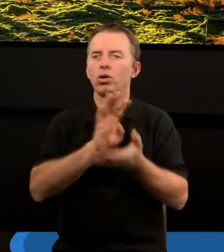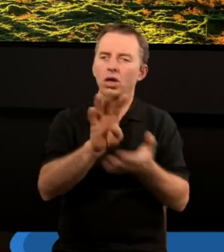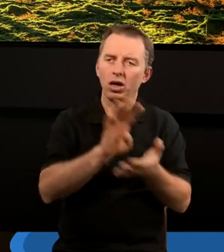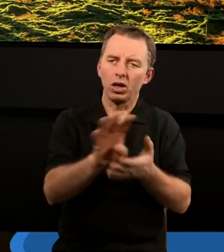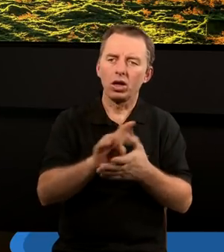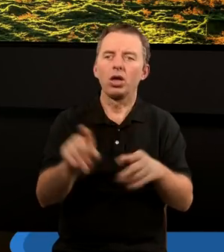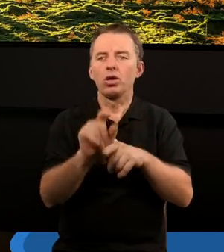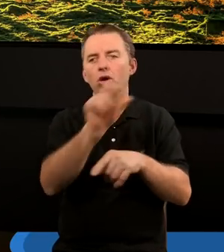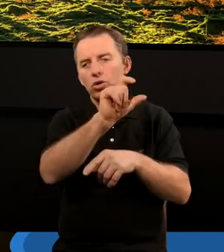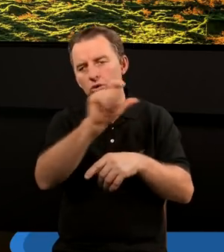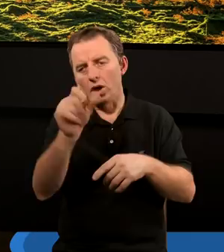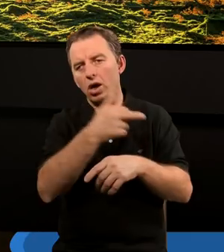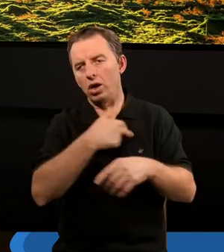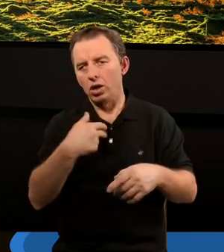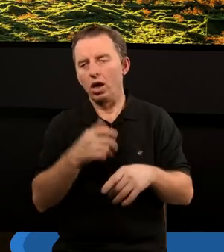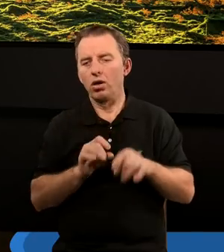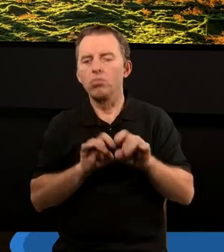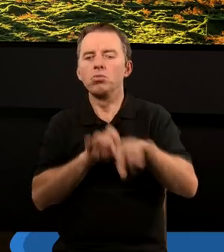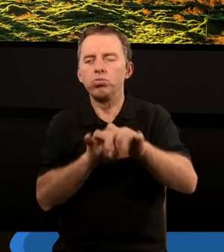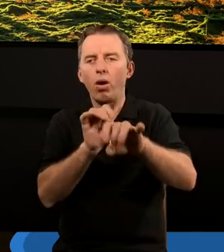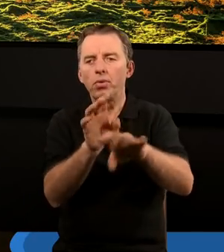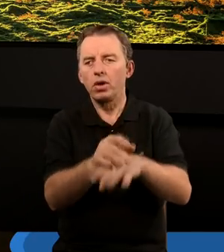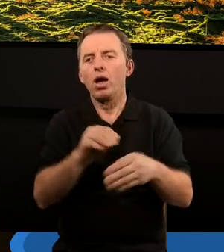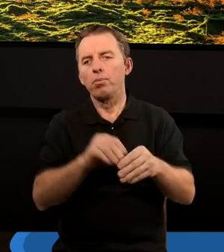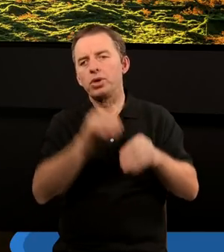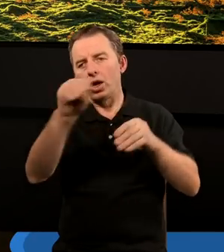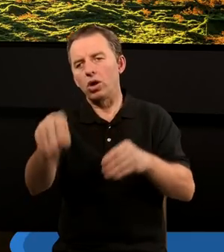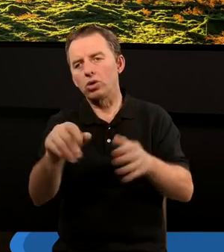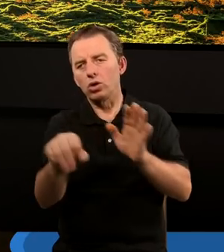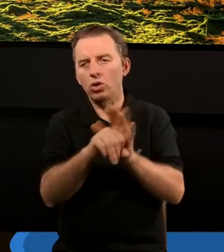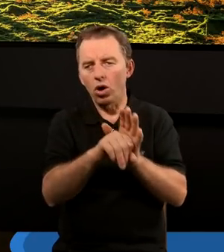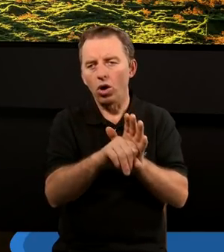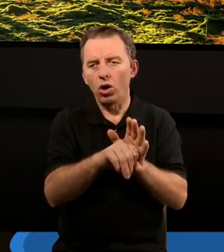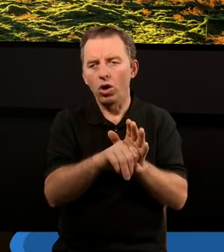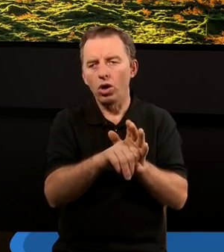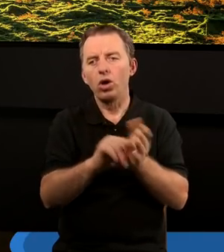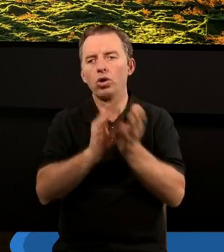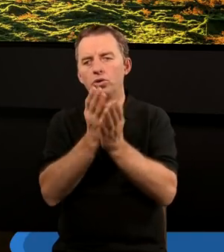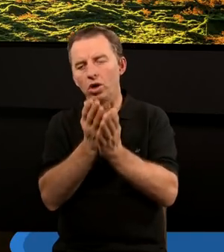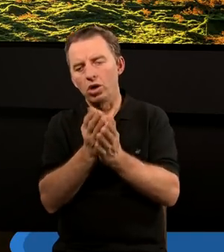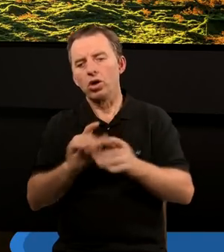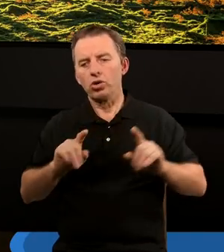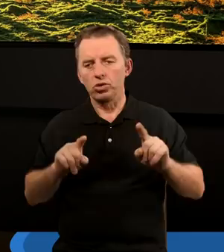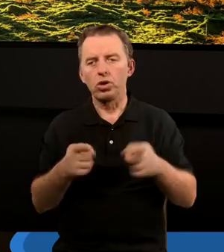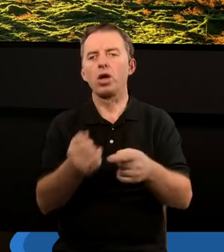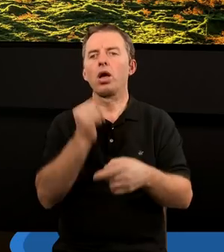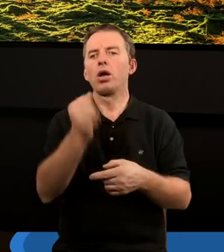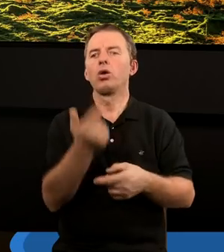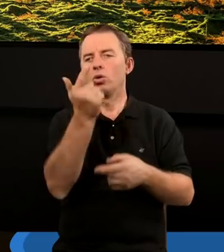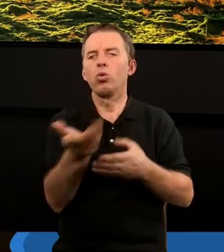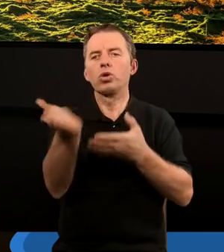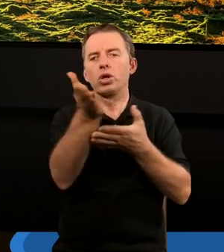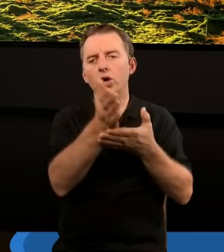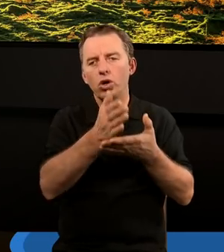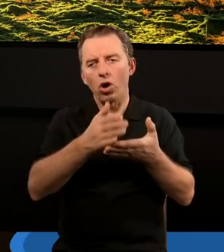rozdziału, bo też i czas nas nagli, ale przechodząc do Księgi Dziejów Apostolskich, do drugiego